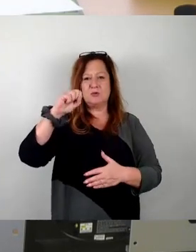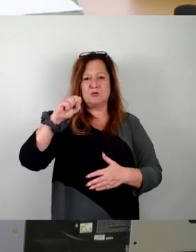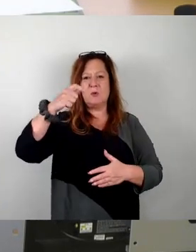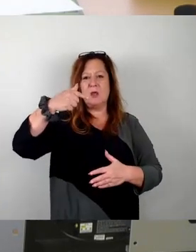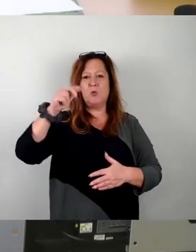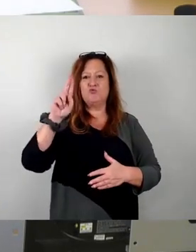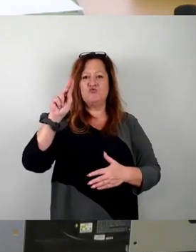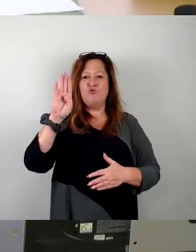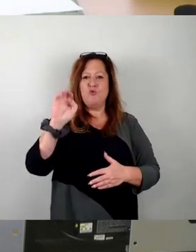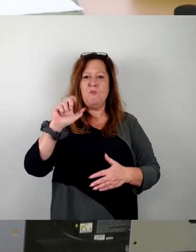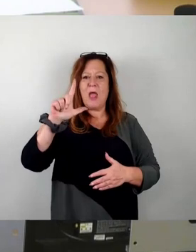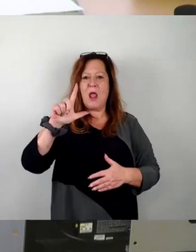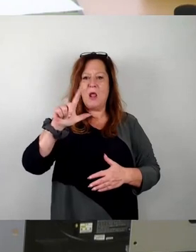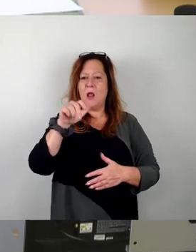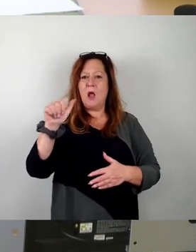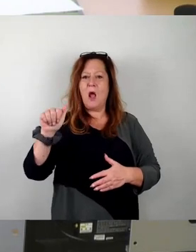Hochhausachse.